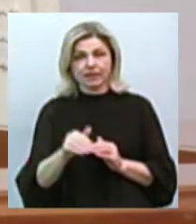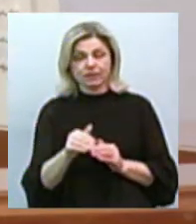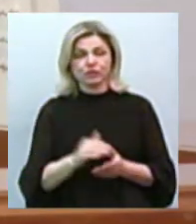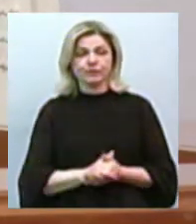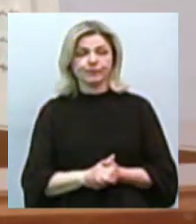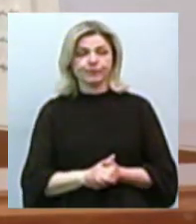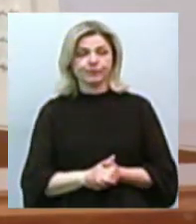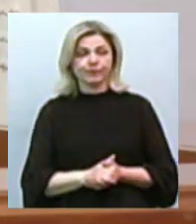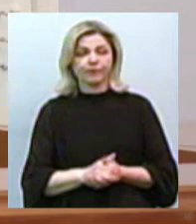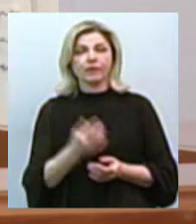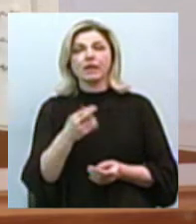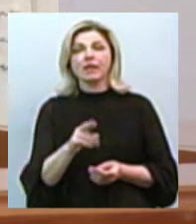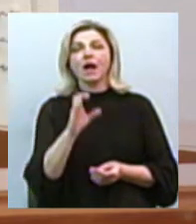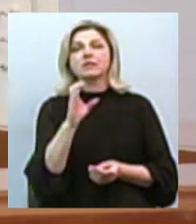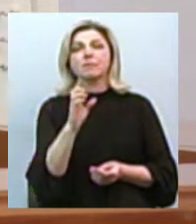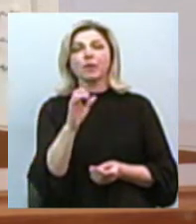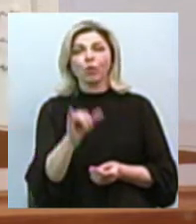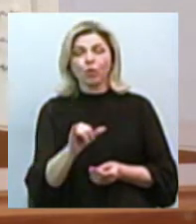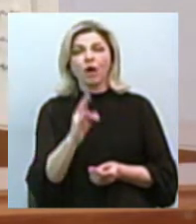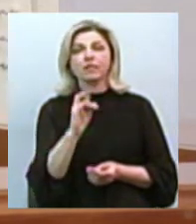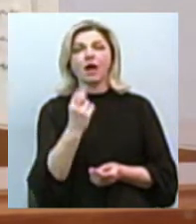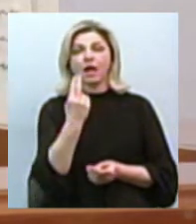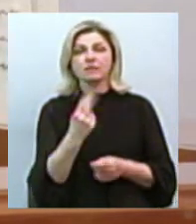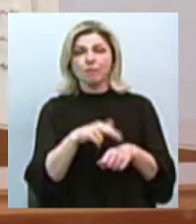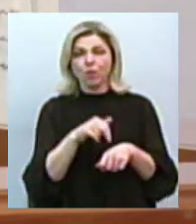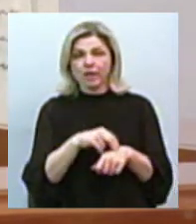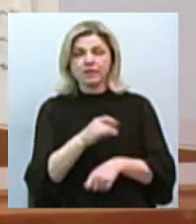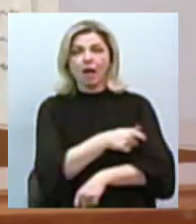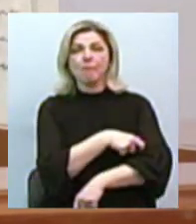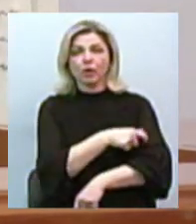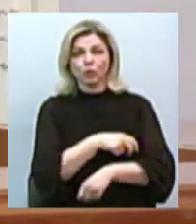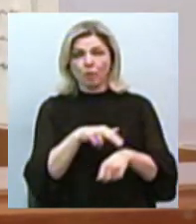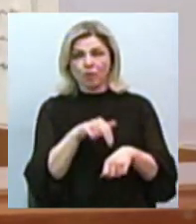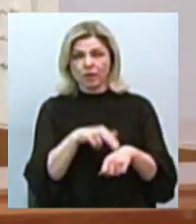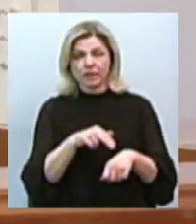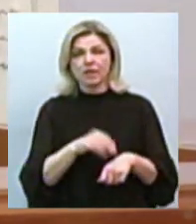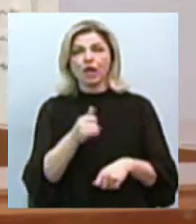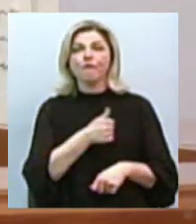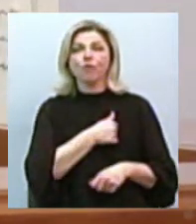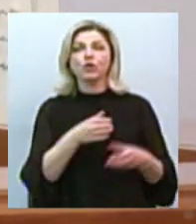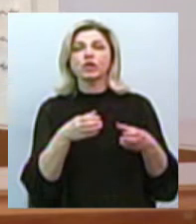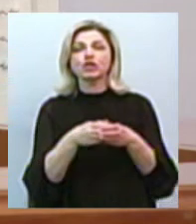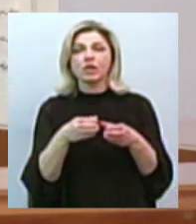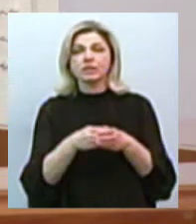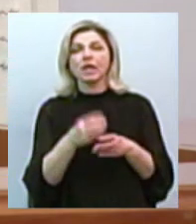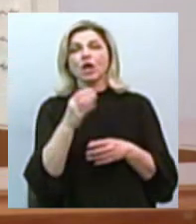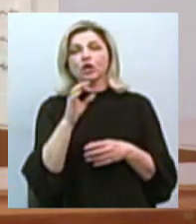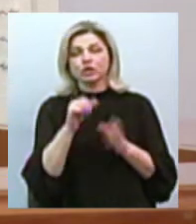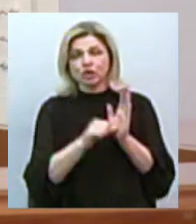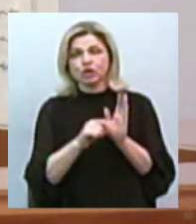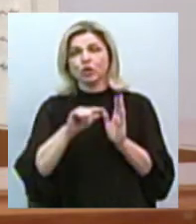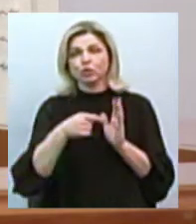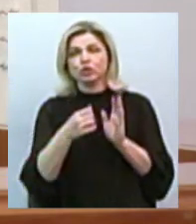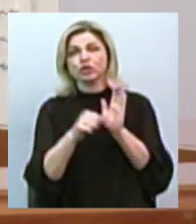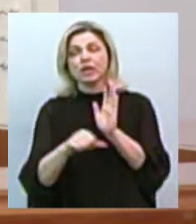СБУ, Нацполіції, Патрульної поліції та військової частини 3039-6065, Управління